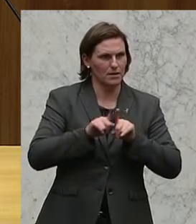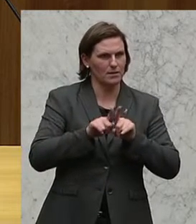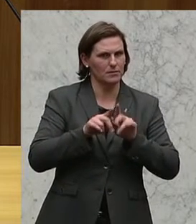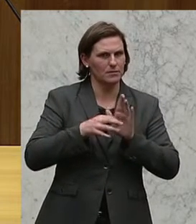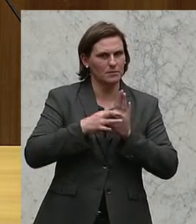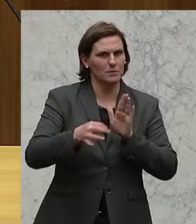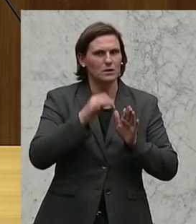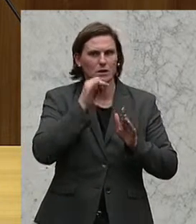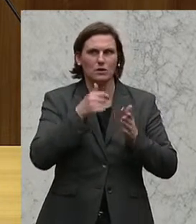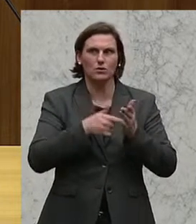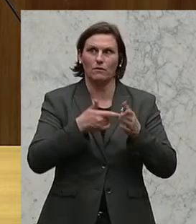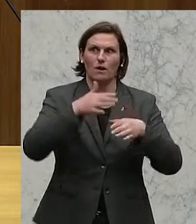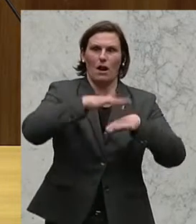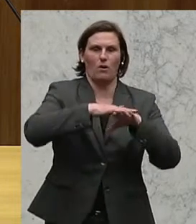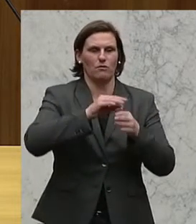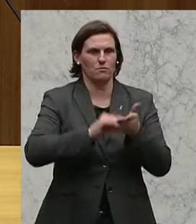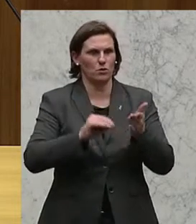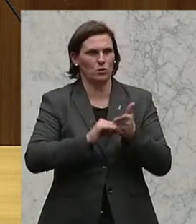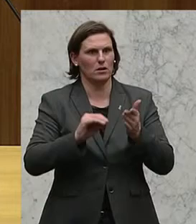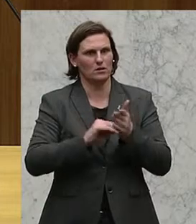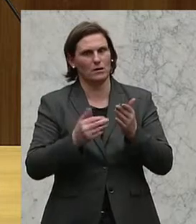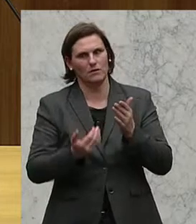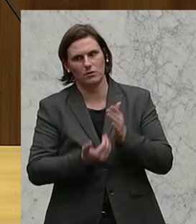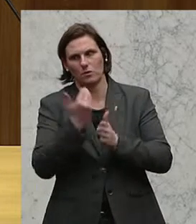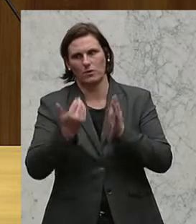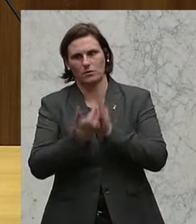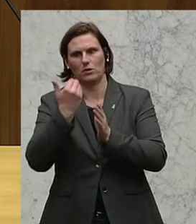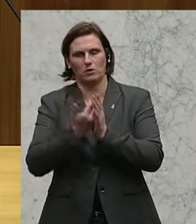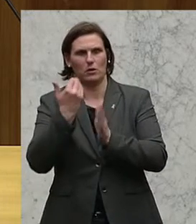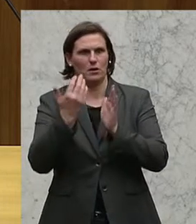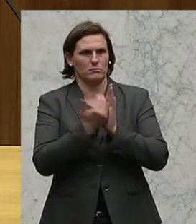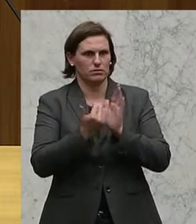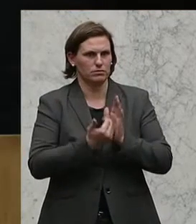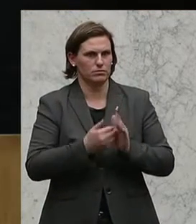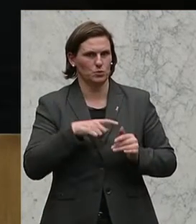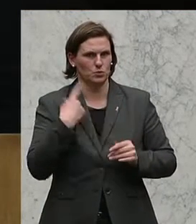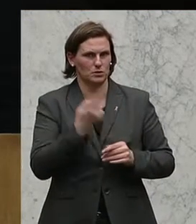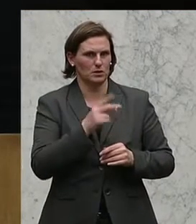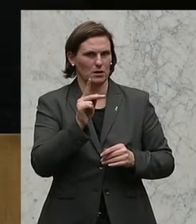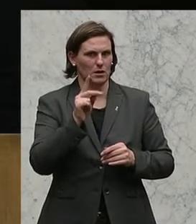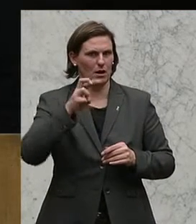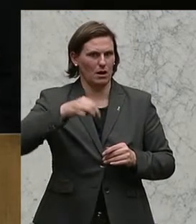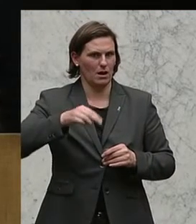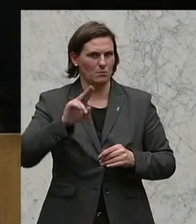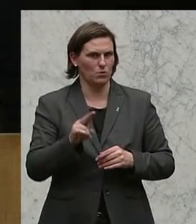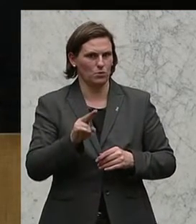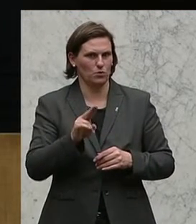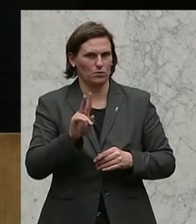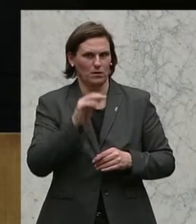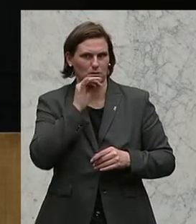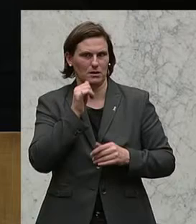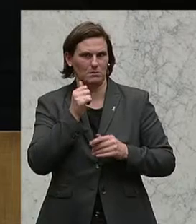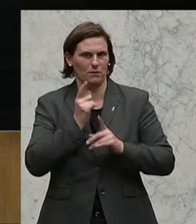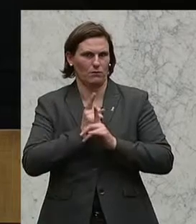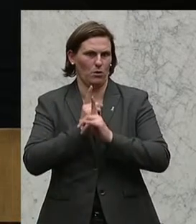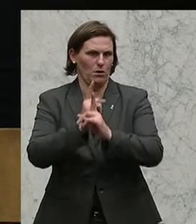zu mehr Bürokratie oder auch zu Regeln führen können, die unsere KMUs nicht erfüllen können. Ein Beispiel kommt beispielsweise aus dem